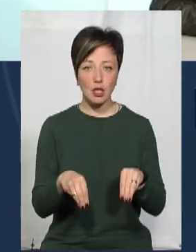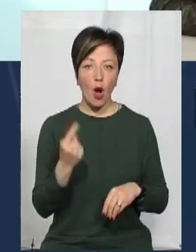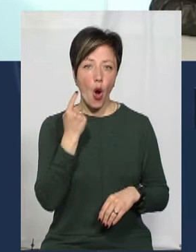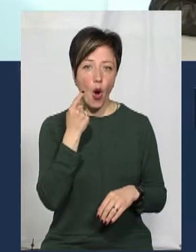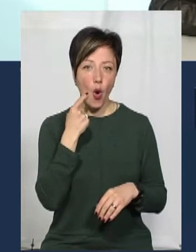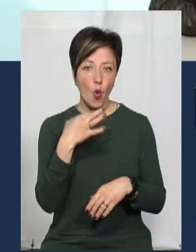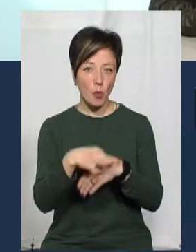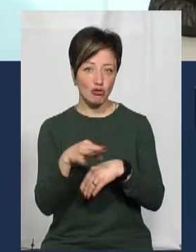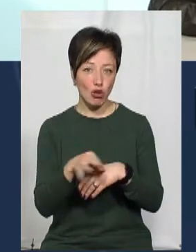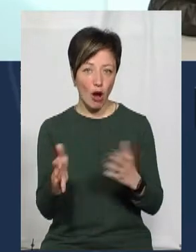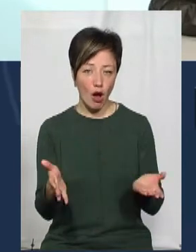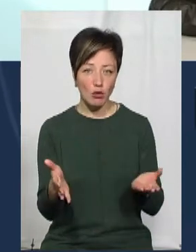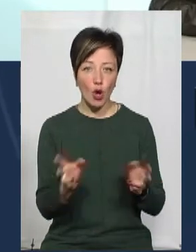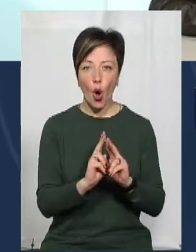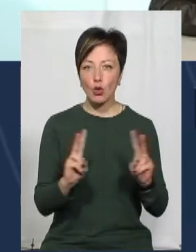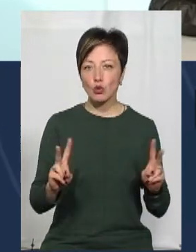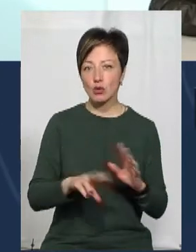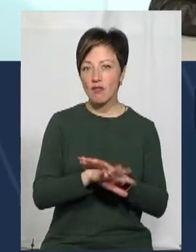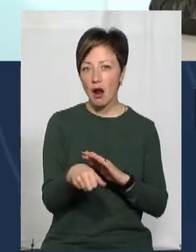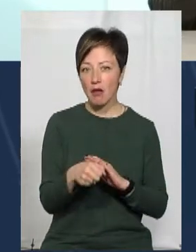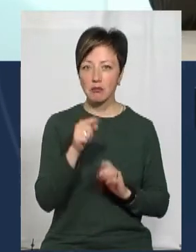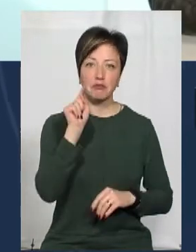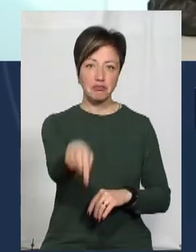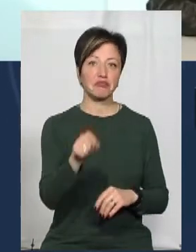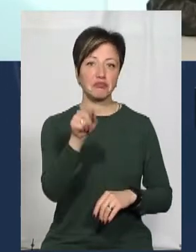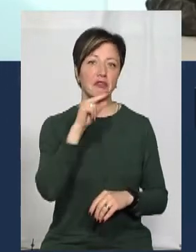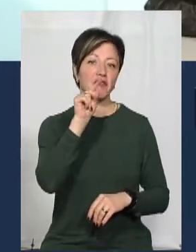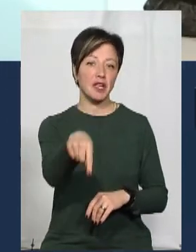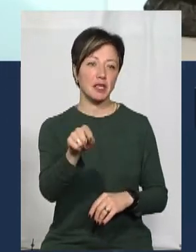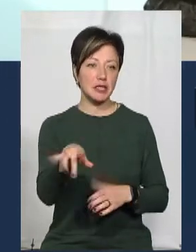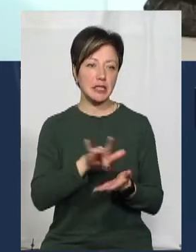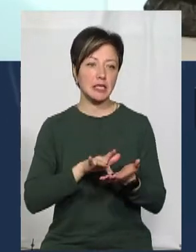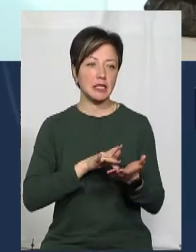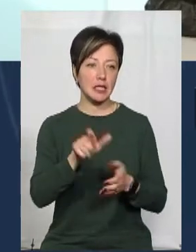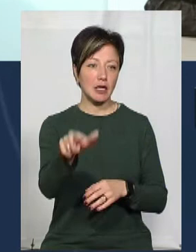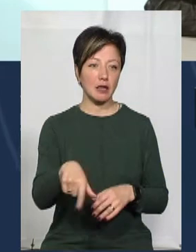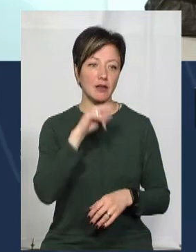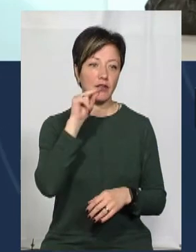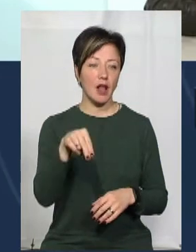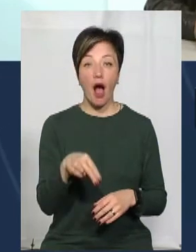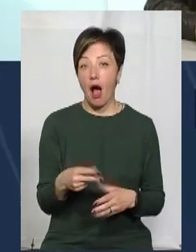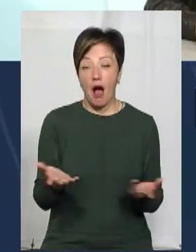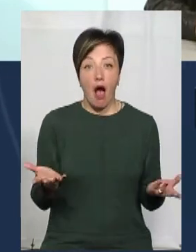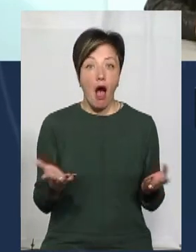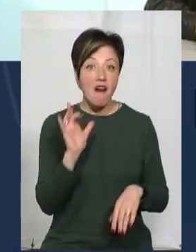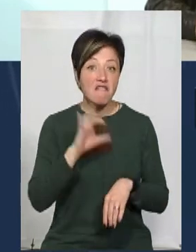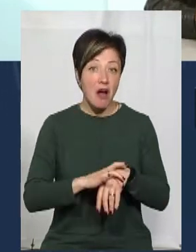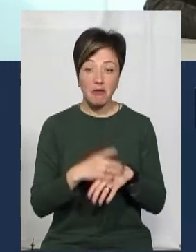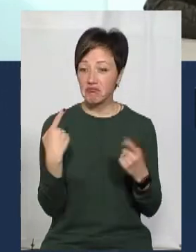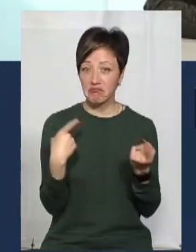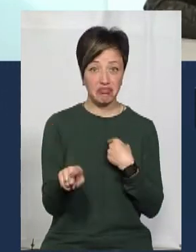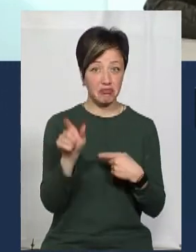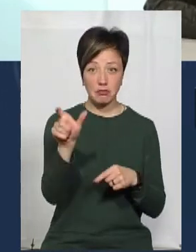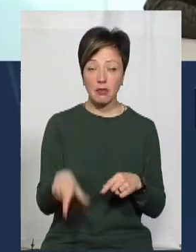Обіжають їх, хтось щось вкрав. Кажуть, хто вкрав? Циган вкрав. А виявляється, то не циган. Ну,